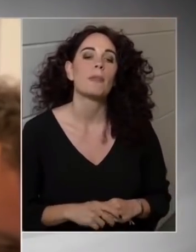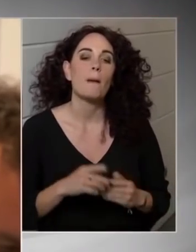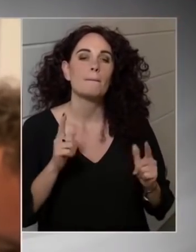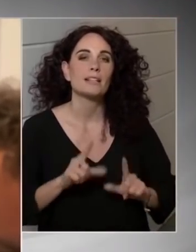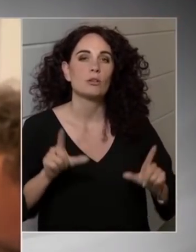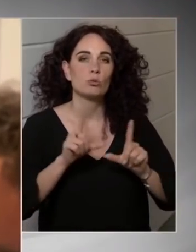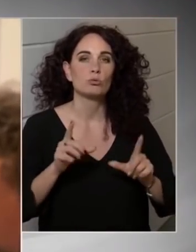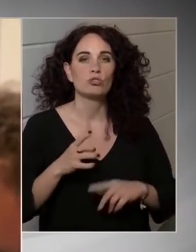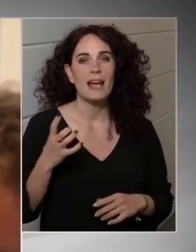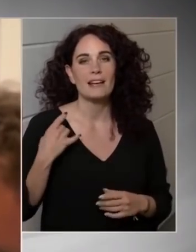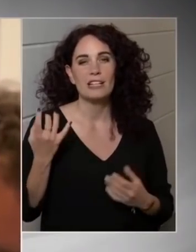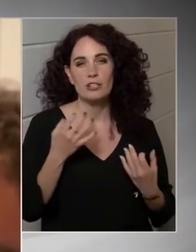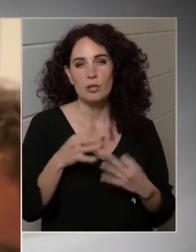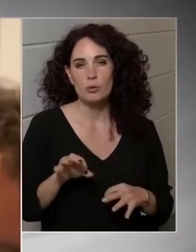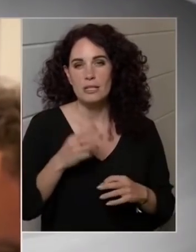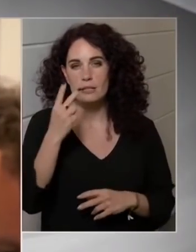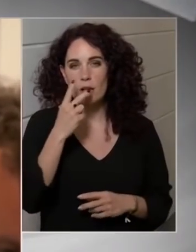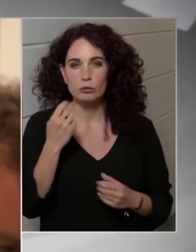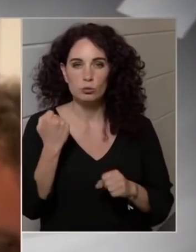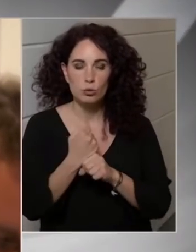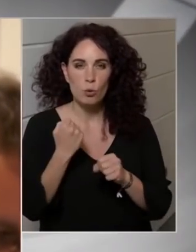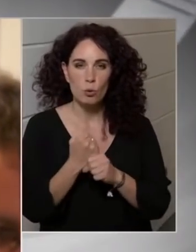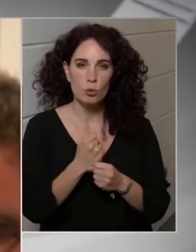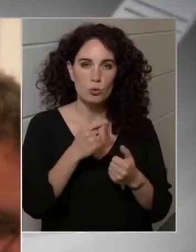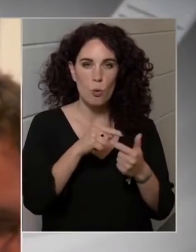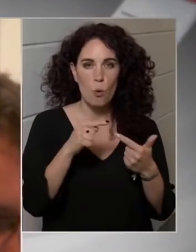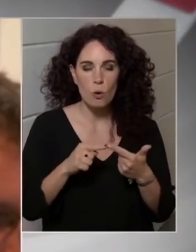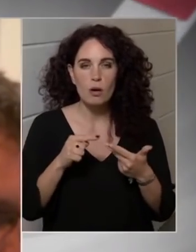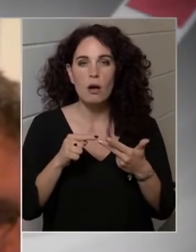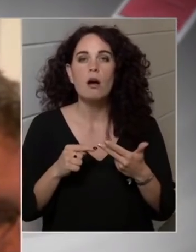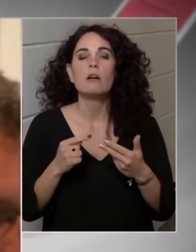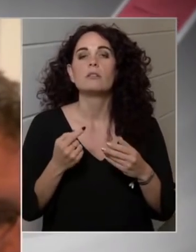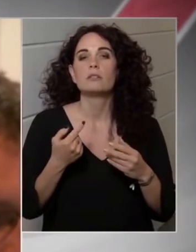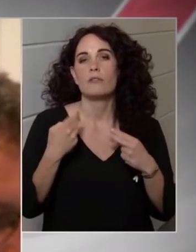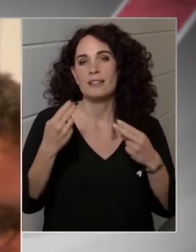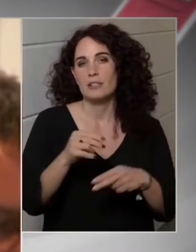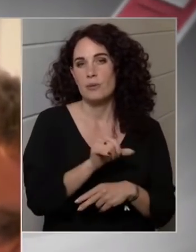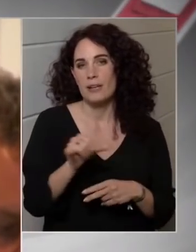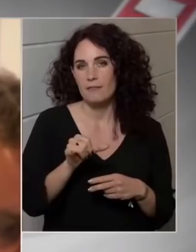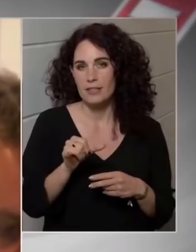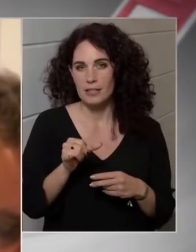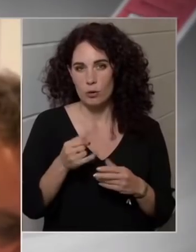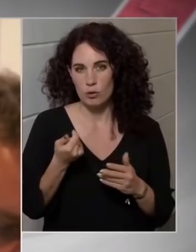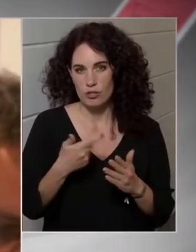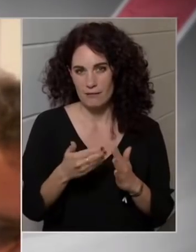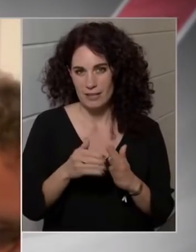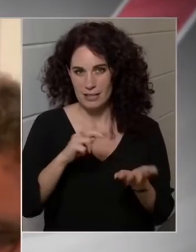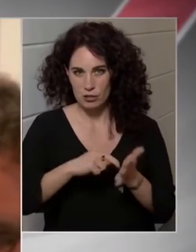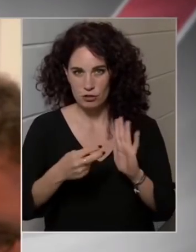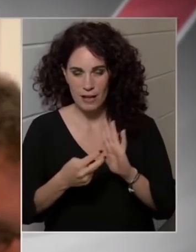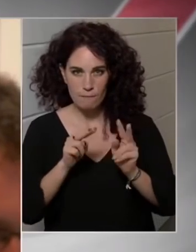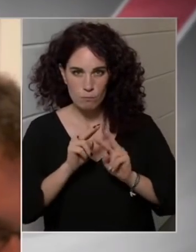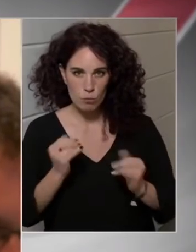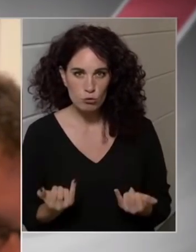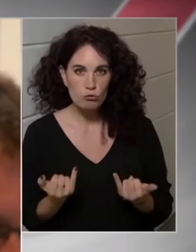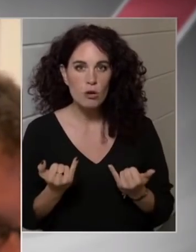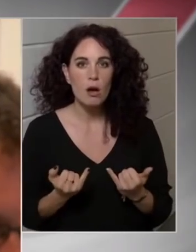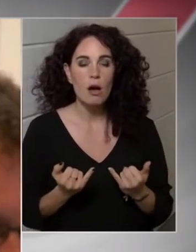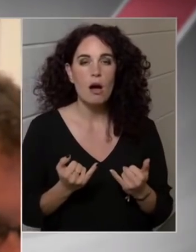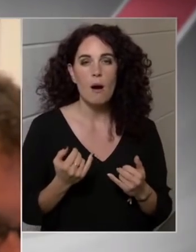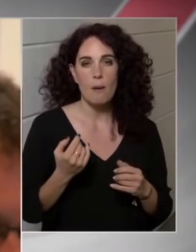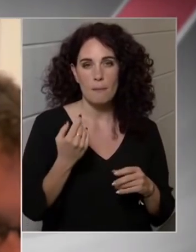egészségügyi szakdolgozókat, tervezik a jövő évű költségvetést, hogyan látják, hogy jut-e majd pénzzel a pedagógusok és az